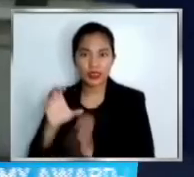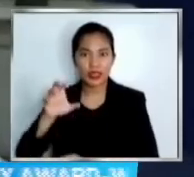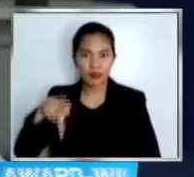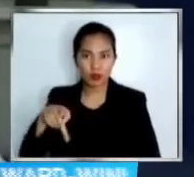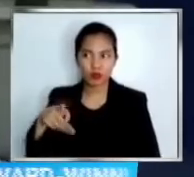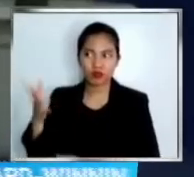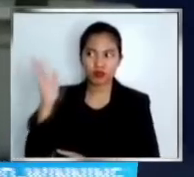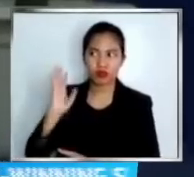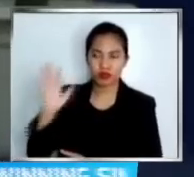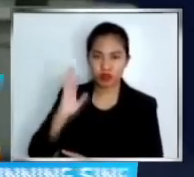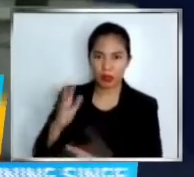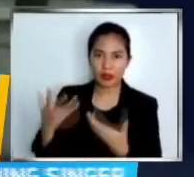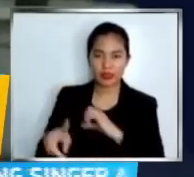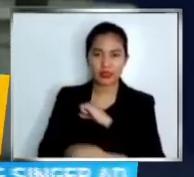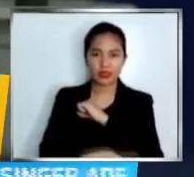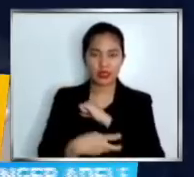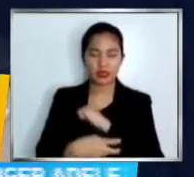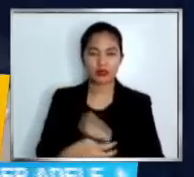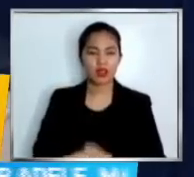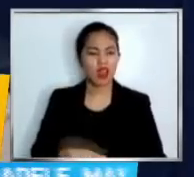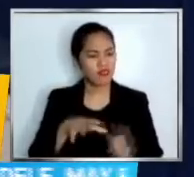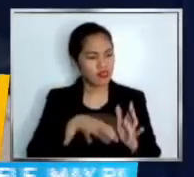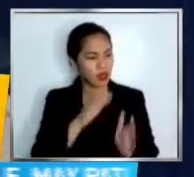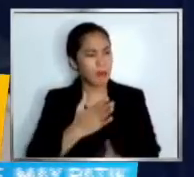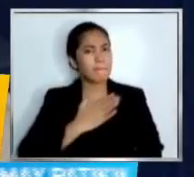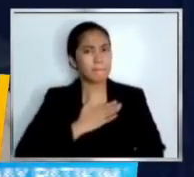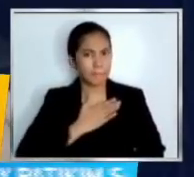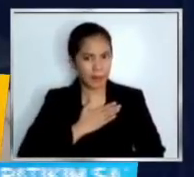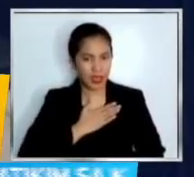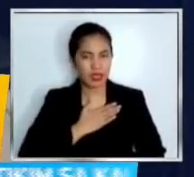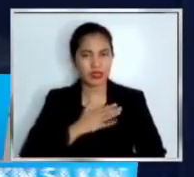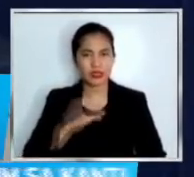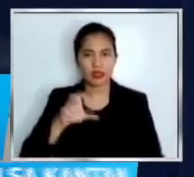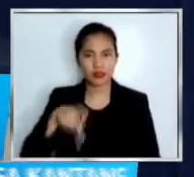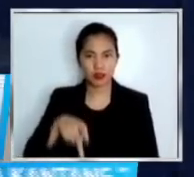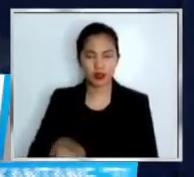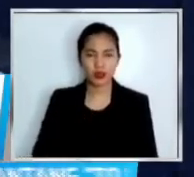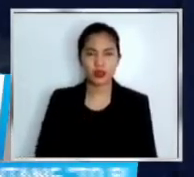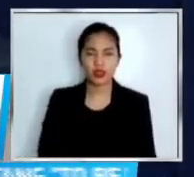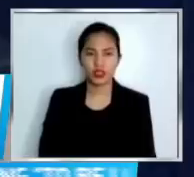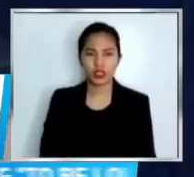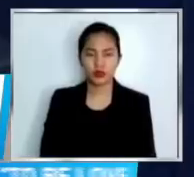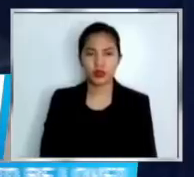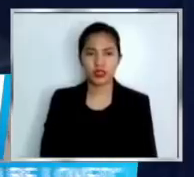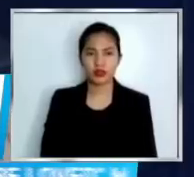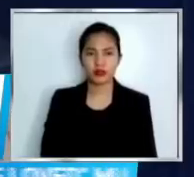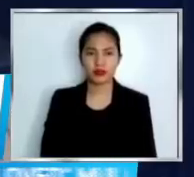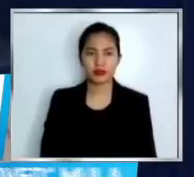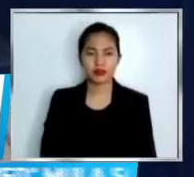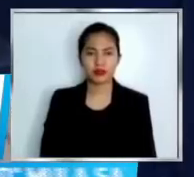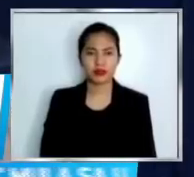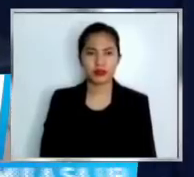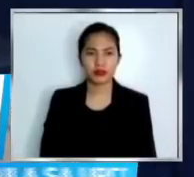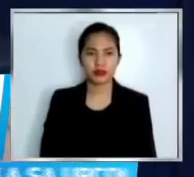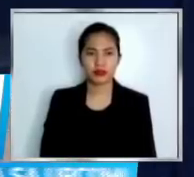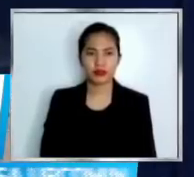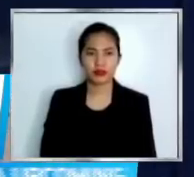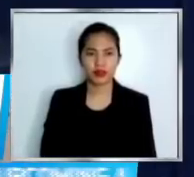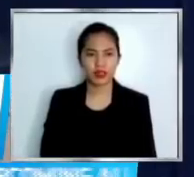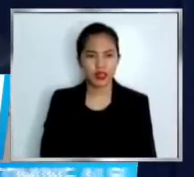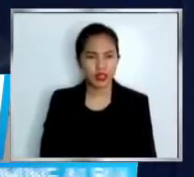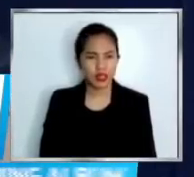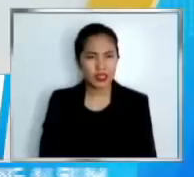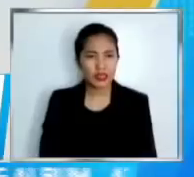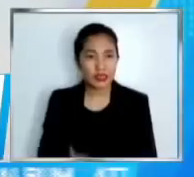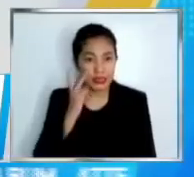Alam ko na cellphone ko po talaga yun. Katulad po ng issue ng phone ko na glow black po, 64 gig, yung ganun po,